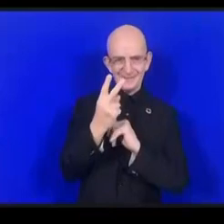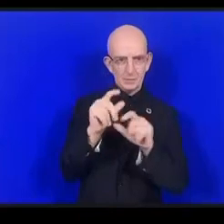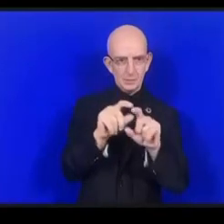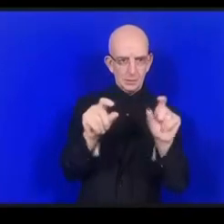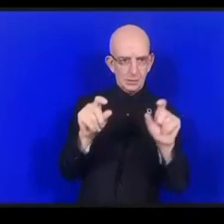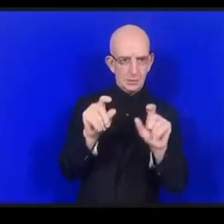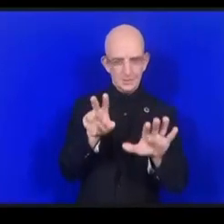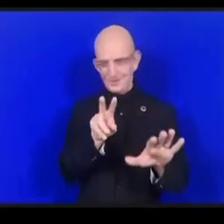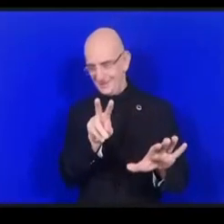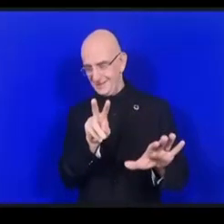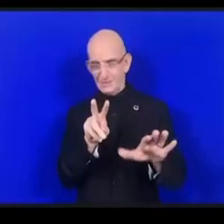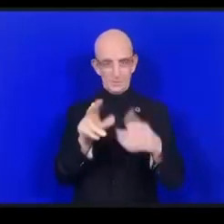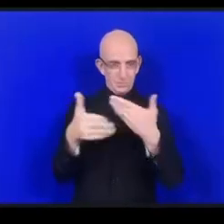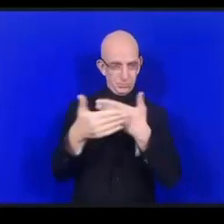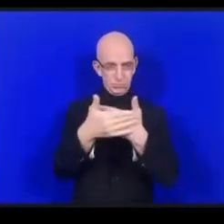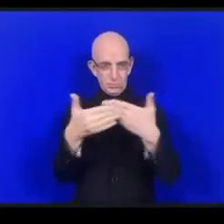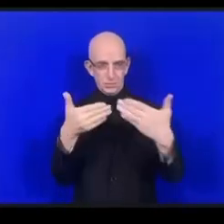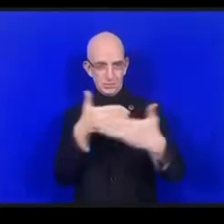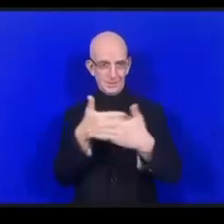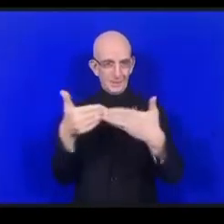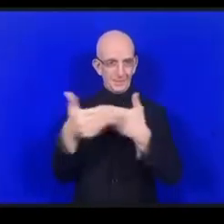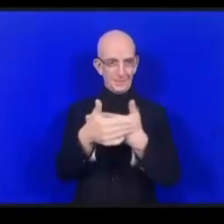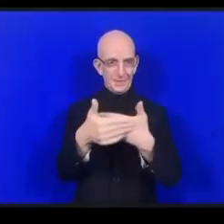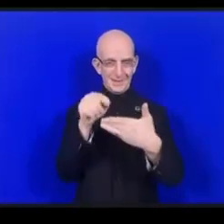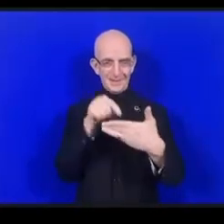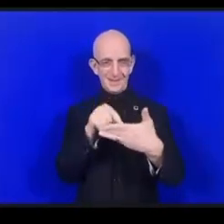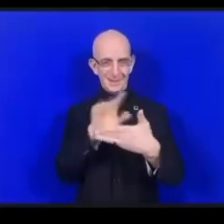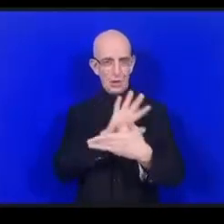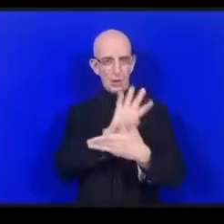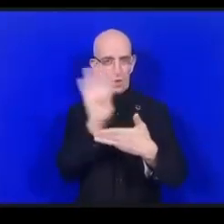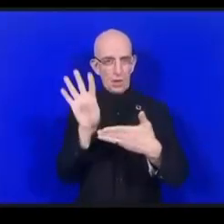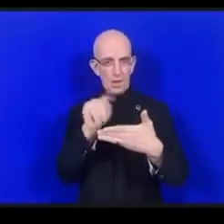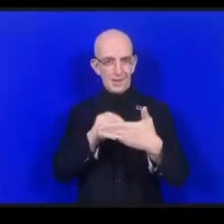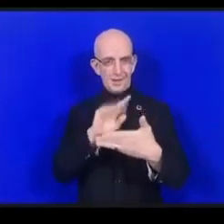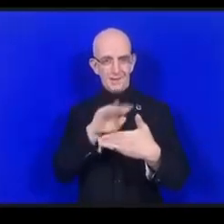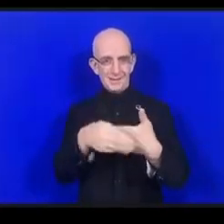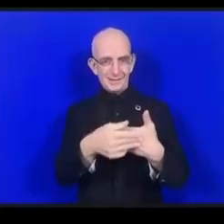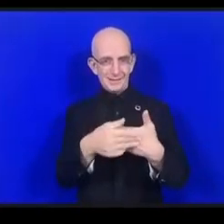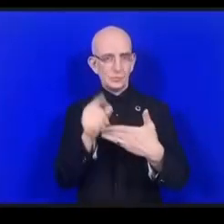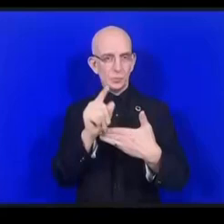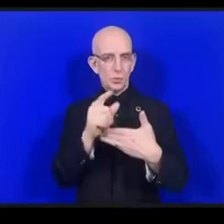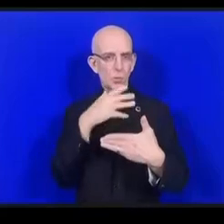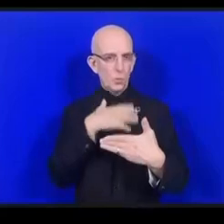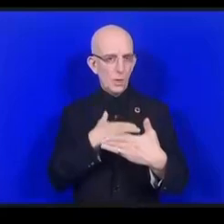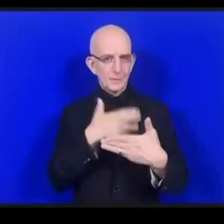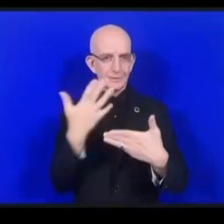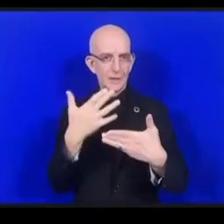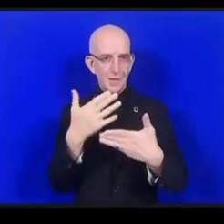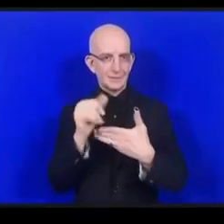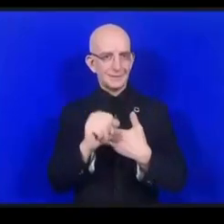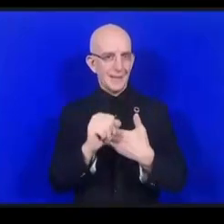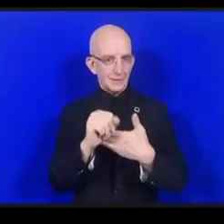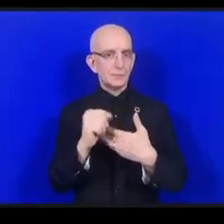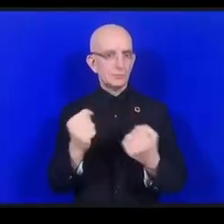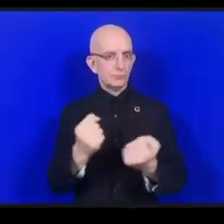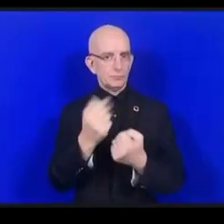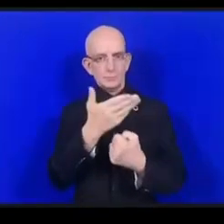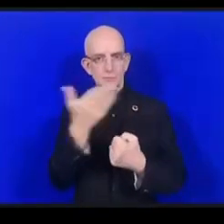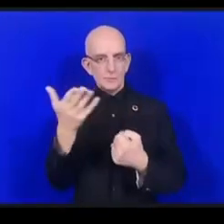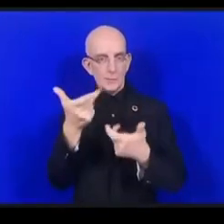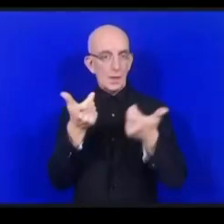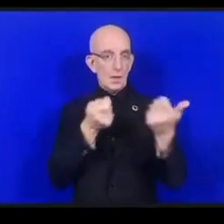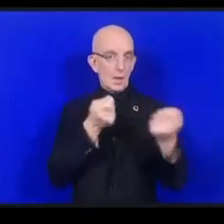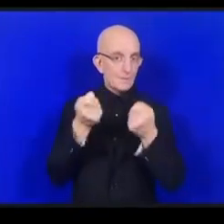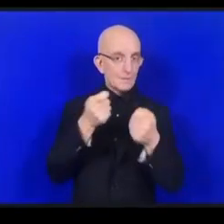بألوان زرقاء هذا يطلب الكثير من الالتزام ولذلك فأنا سنطلب يجب أن